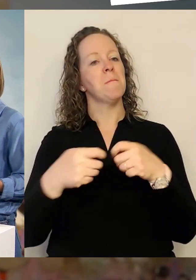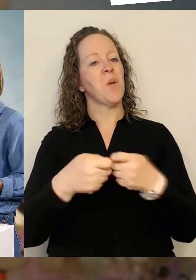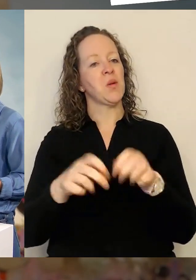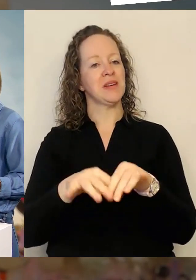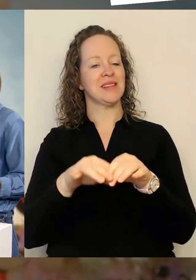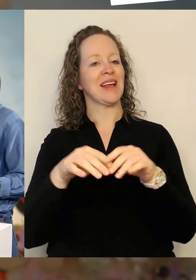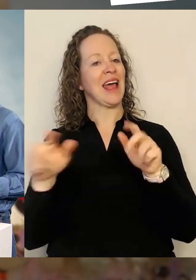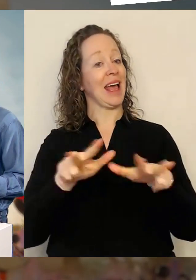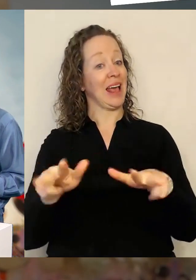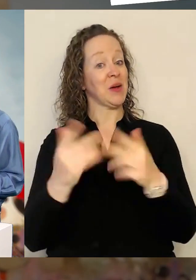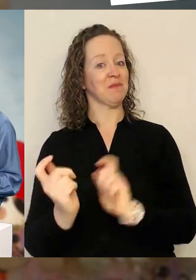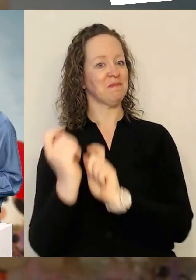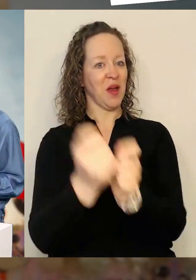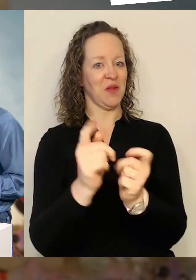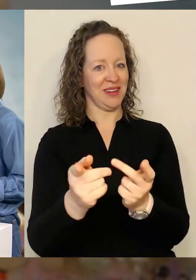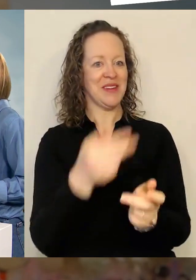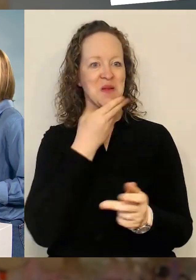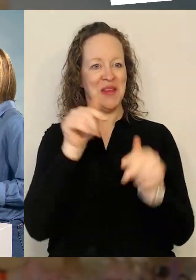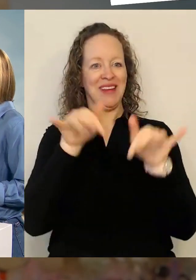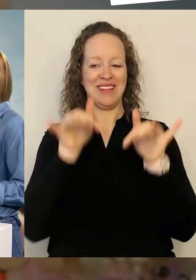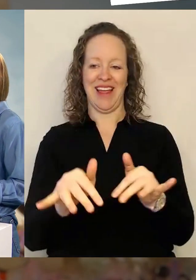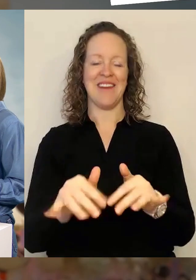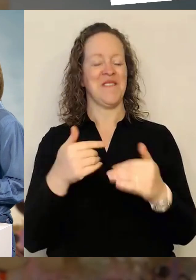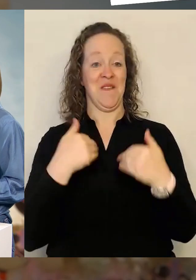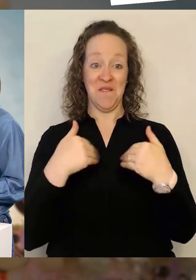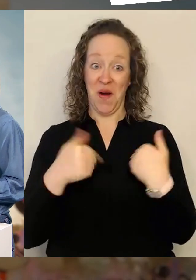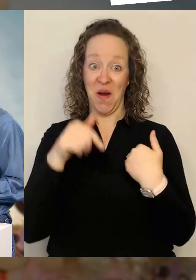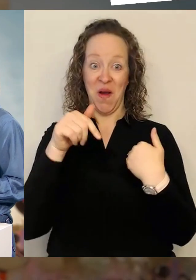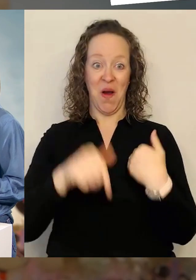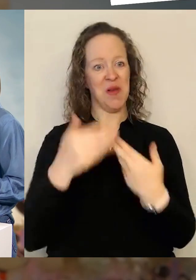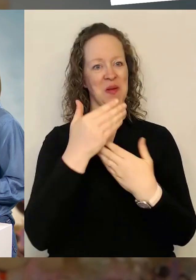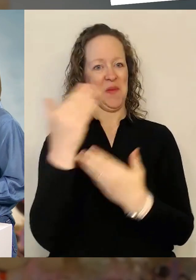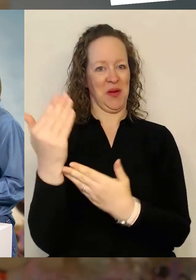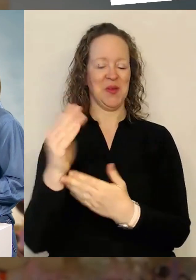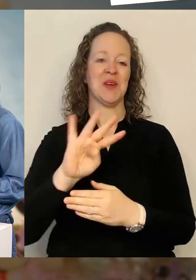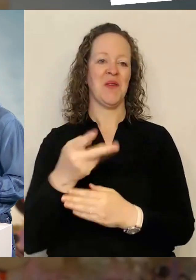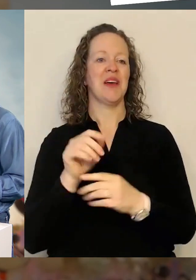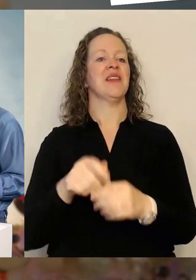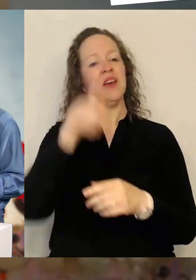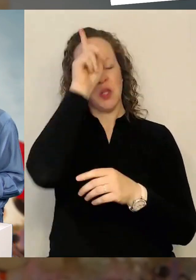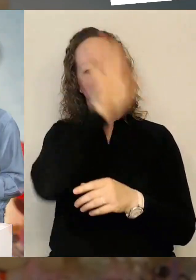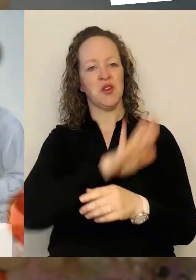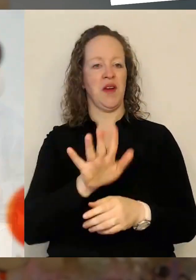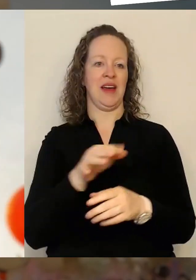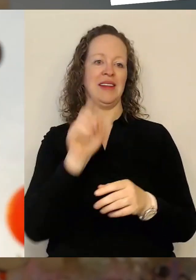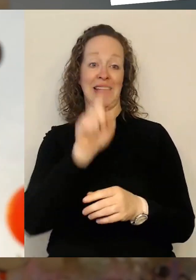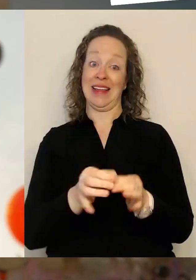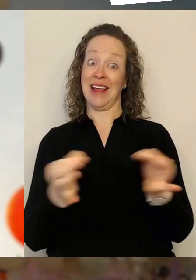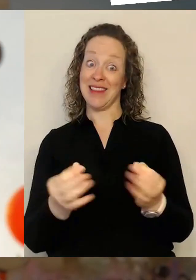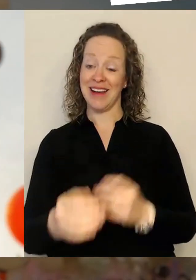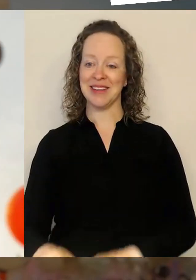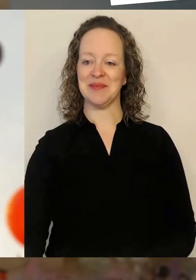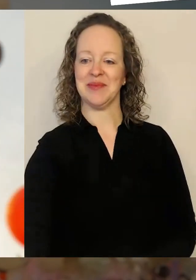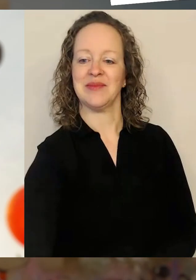dass Sie hier sind. Wir freuen uns auf Ihr Grußwort und auf Ihre Begrüßung zum vierten bundesweiten Digitaltag. Ja, ganz herzlichen Dank für die freundliche